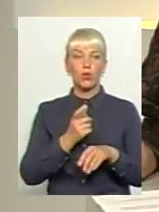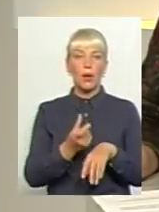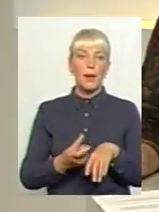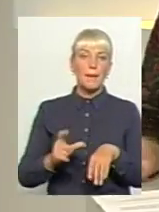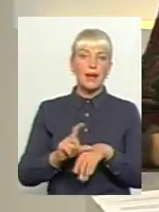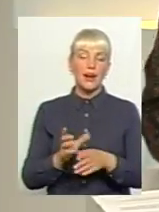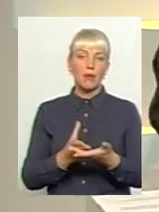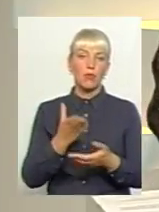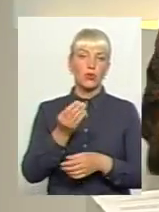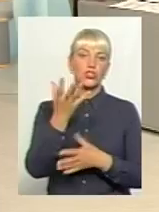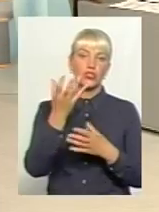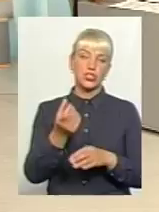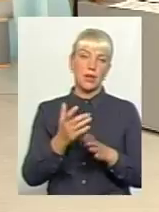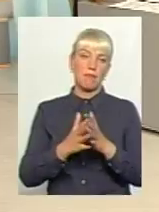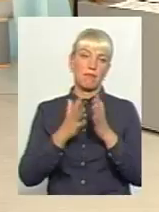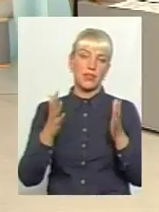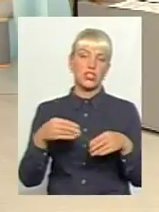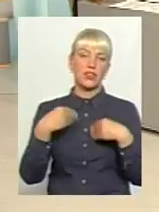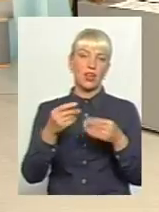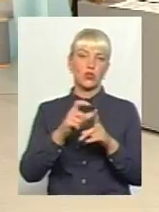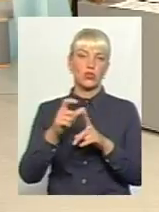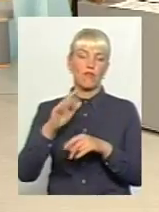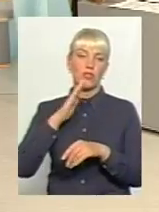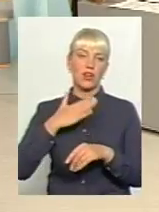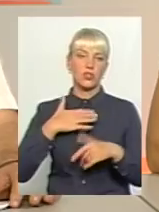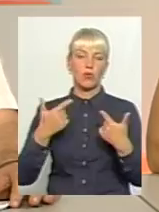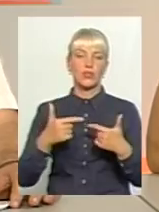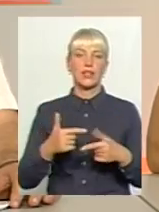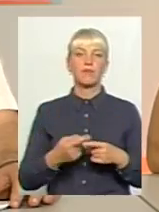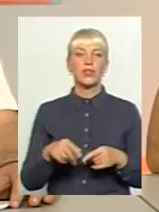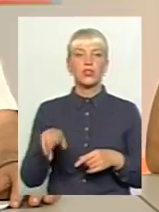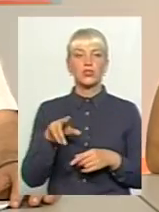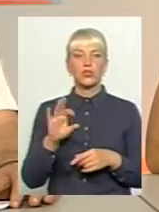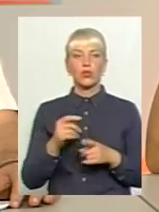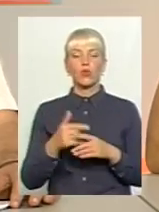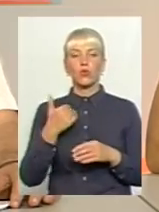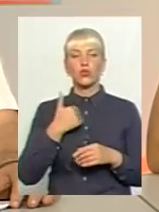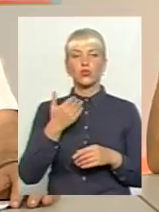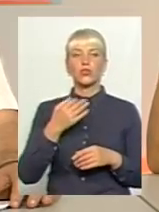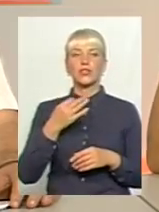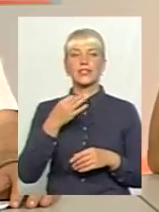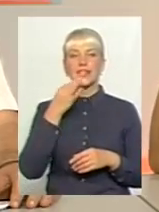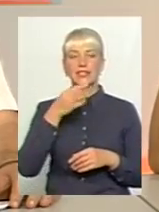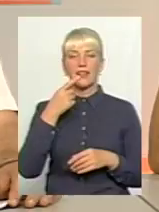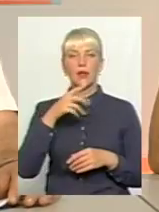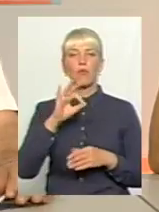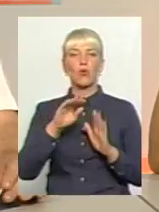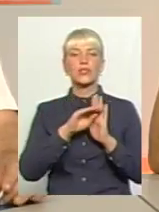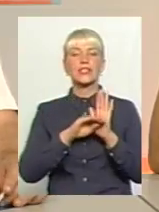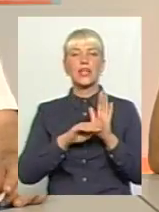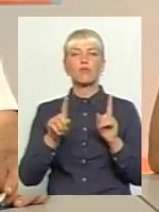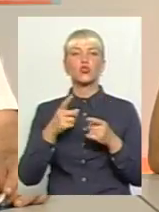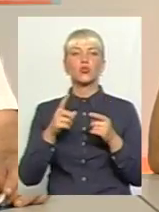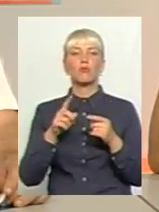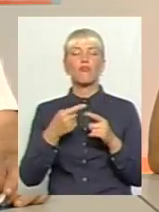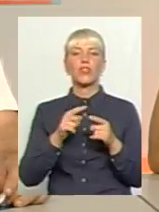ще більше. Отож, даю слово нашим гостям. З приводу, хочу дати коментар з приводу системи, чому вона